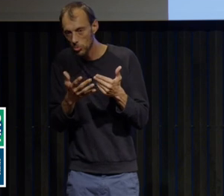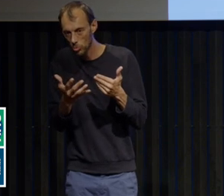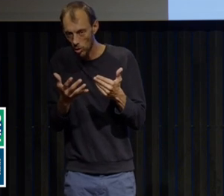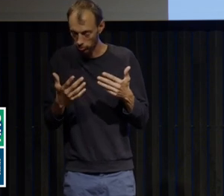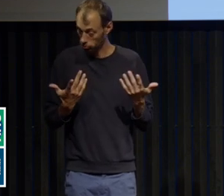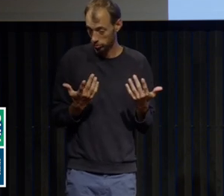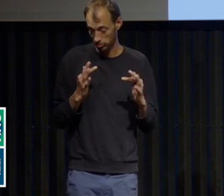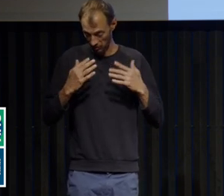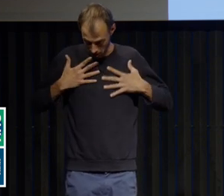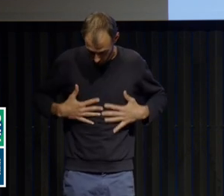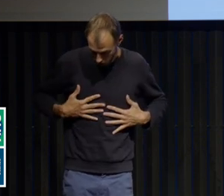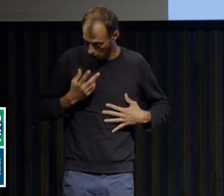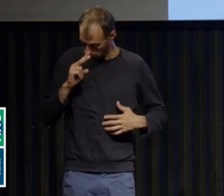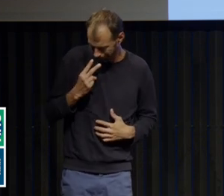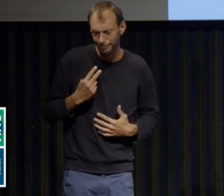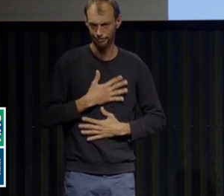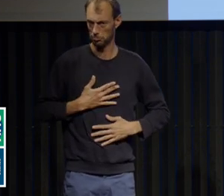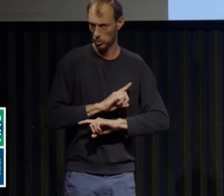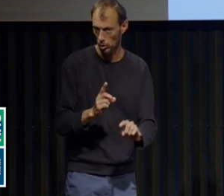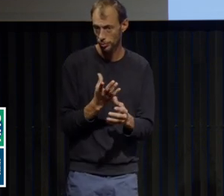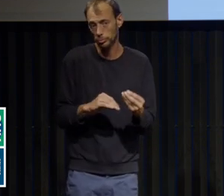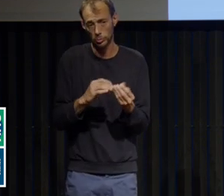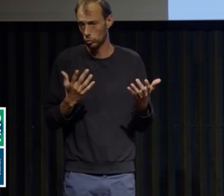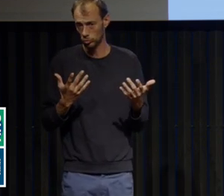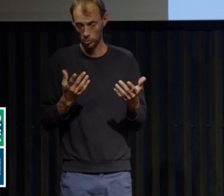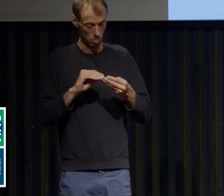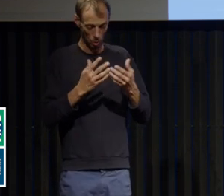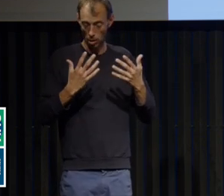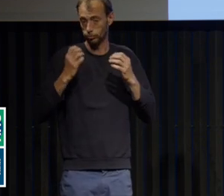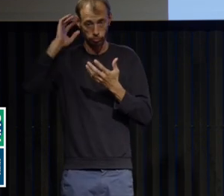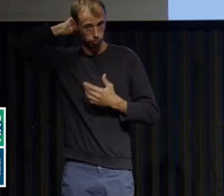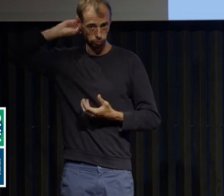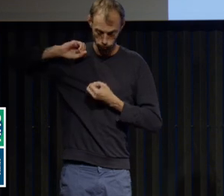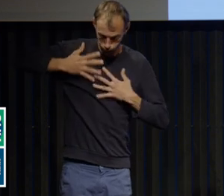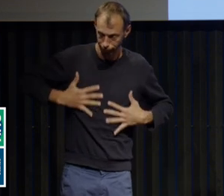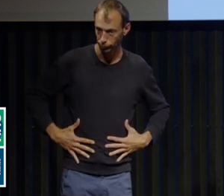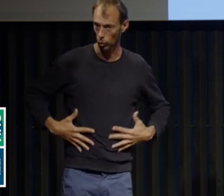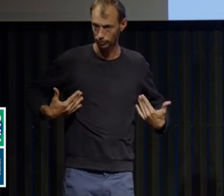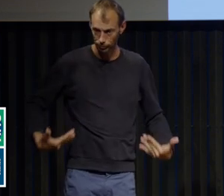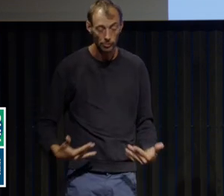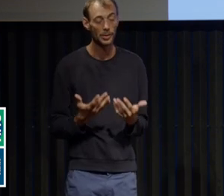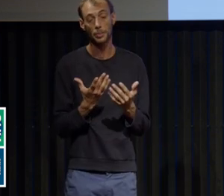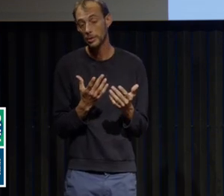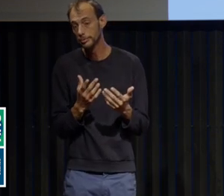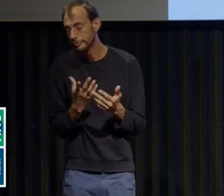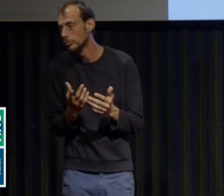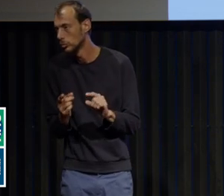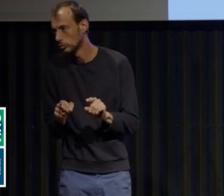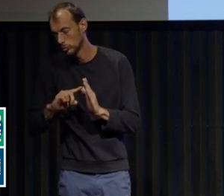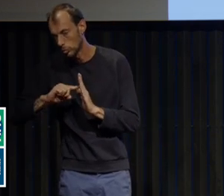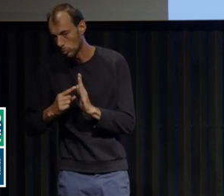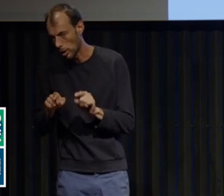centrées sur le corps, et finalement, qu va retrouver toujours, c'est la tentative, plus ou moins réussie, plus ou moins